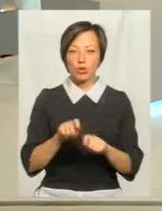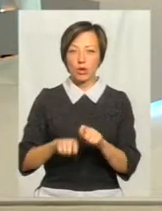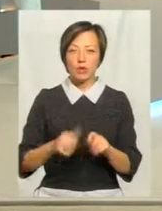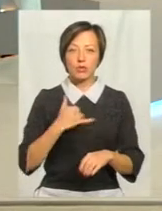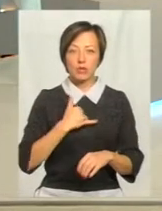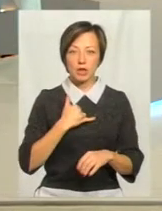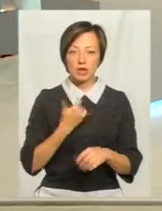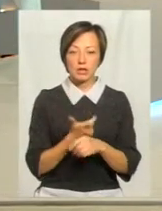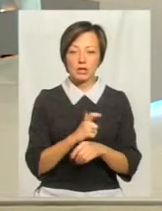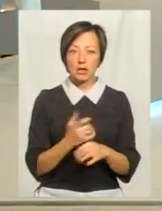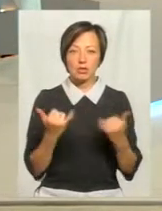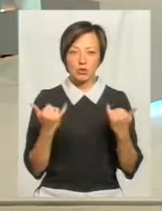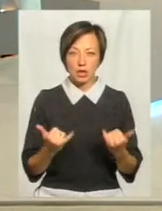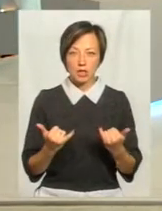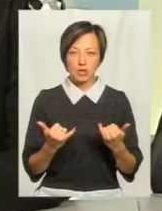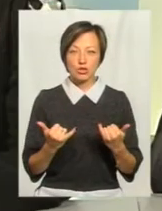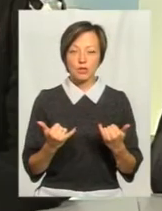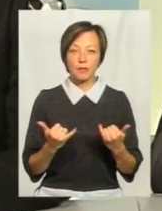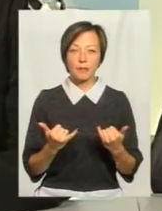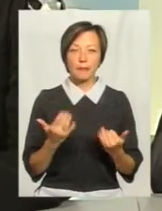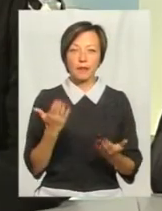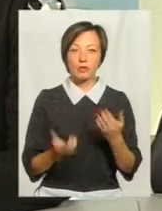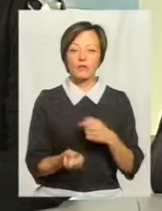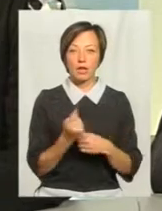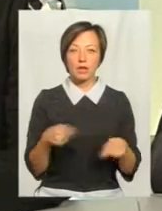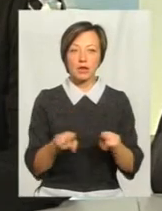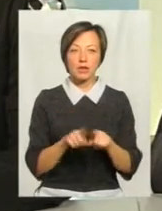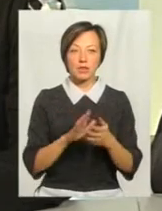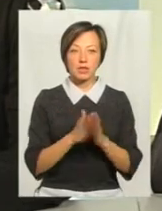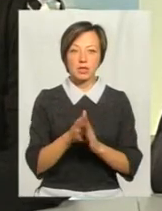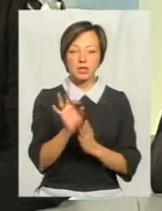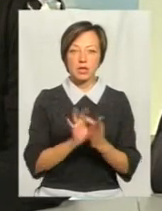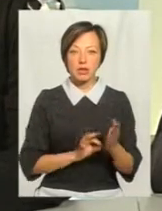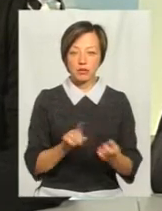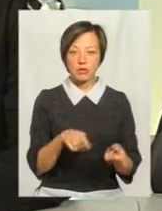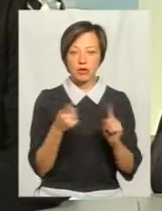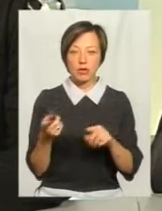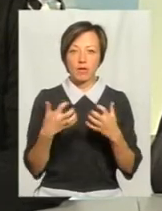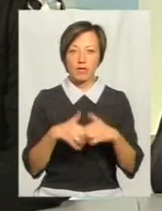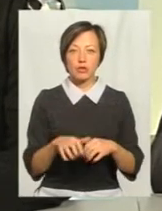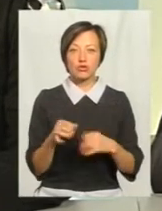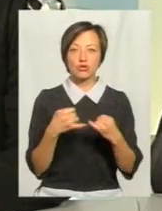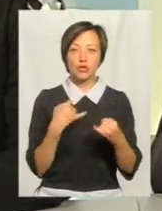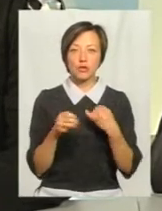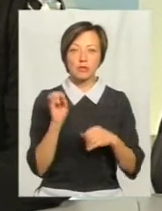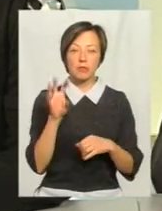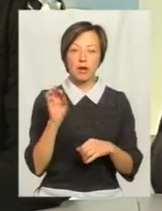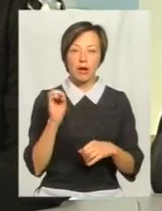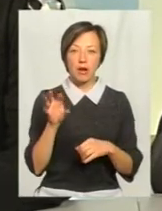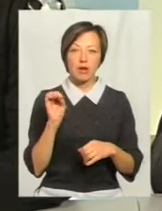найсучасніші. Якщо виникає така ситуація, він зразу переходить автоматично в жовте мигання і